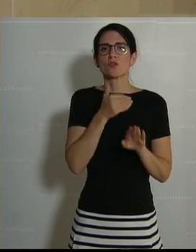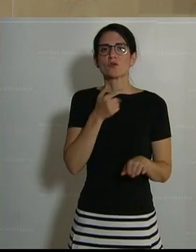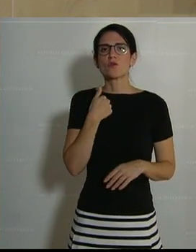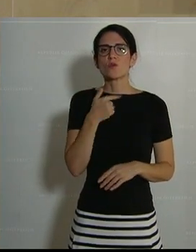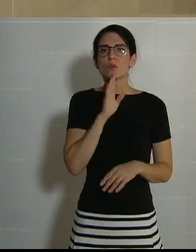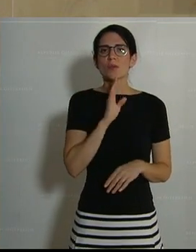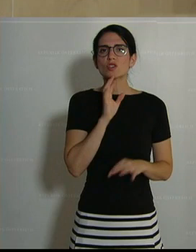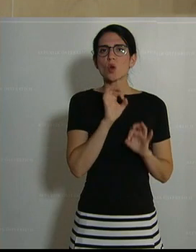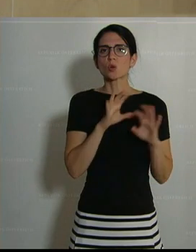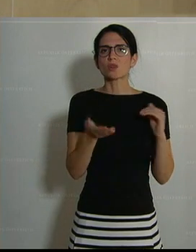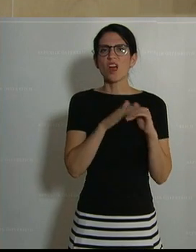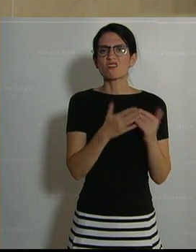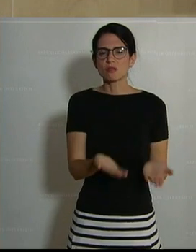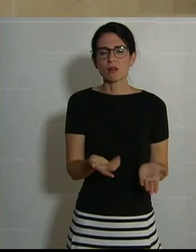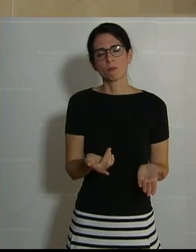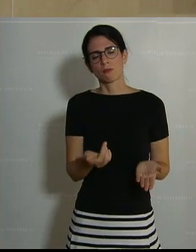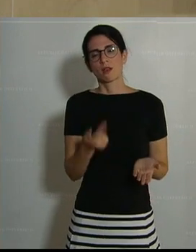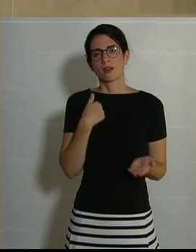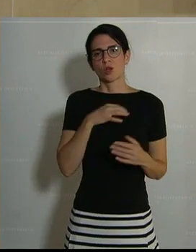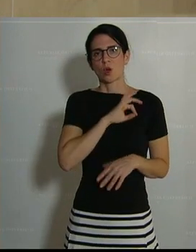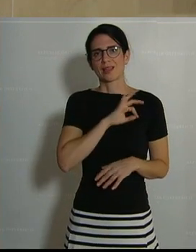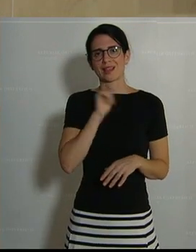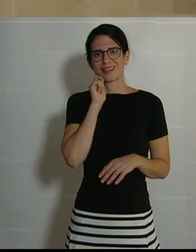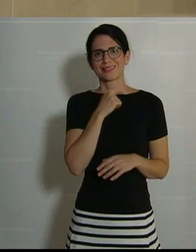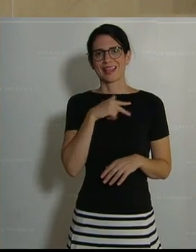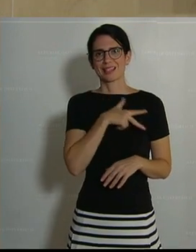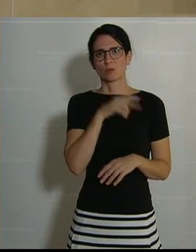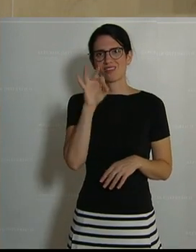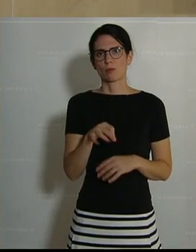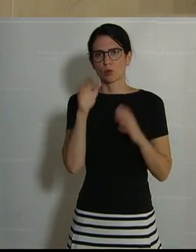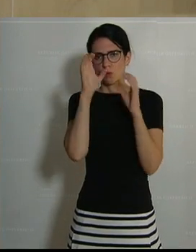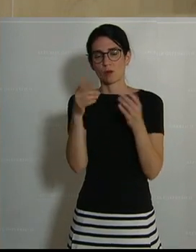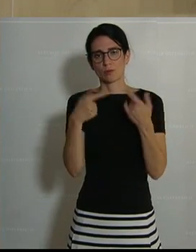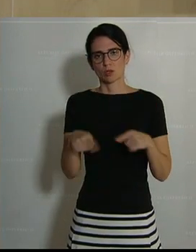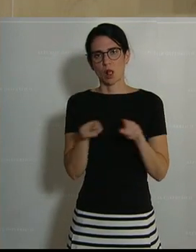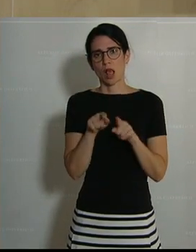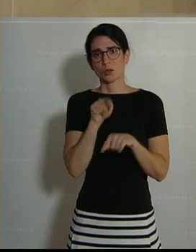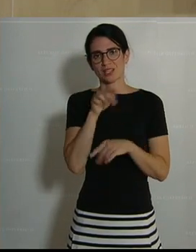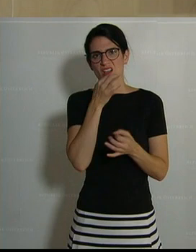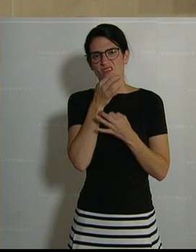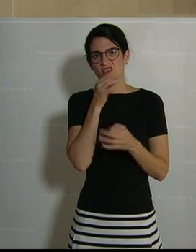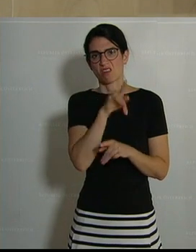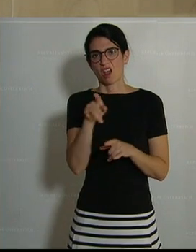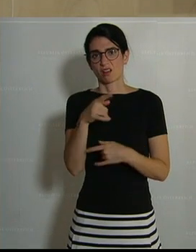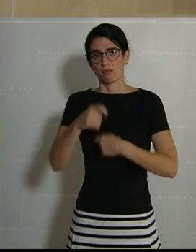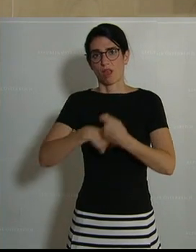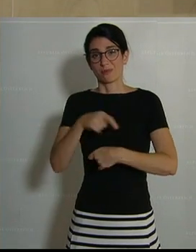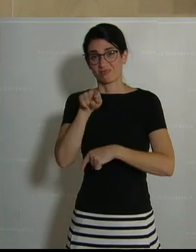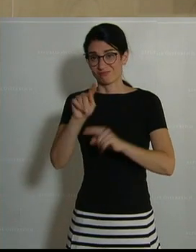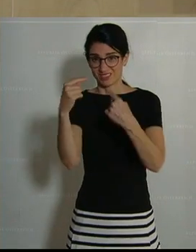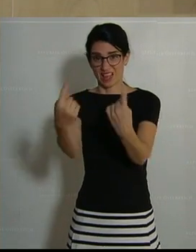mich heute noch. Diese Frage sollten sich allerdings auch die Kolleginnen von SPÖ, FPÖ und ÖVP stellen, die dafür verantwortlich sind.